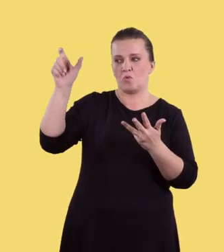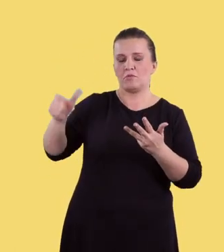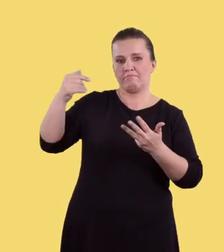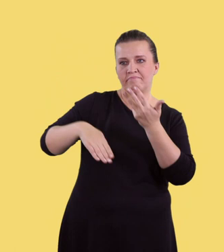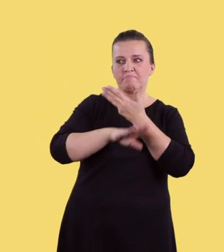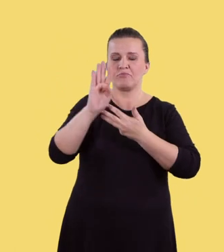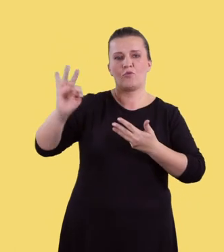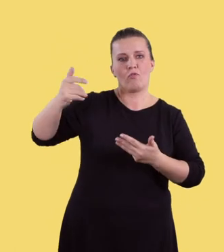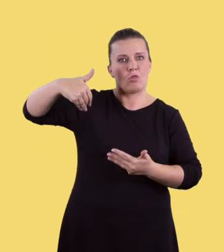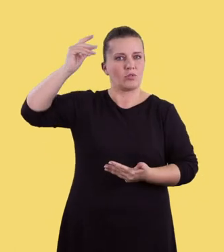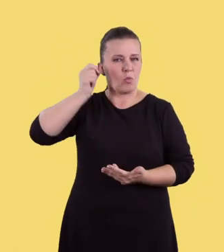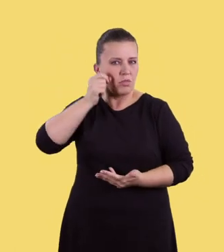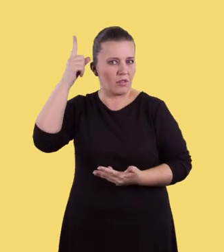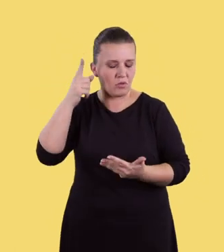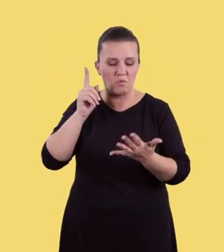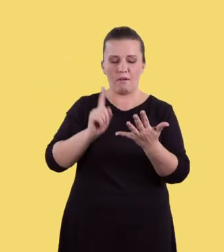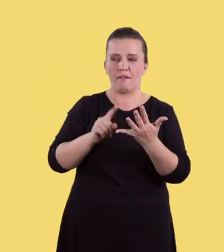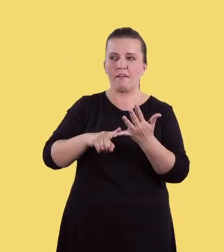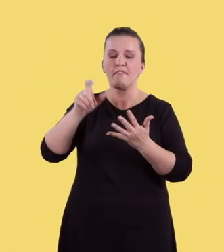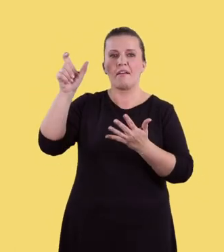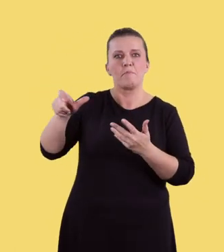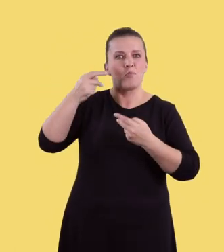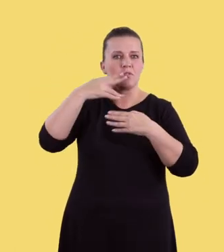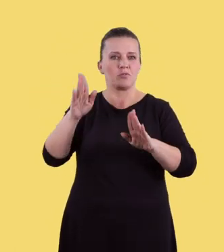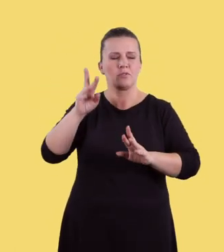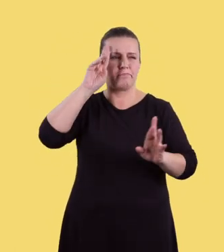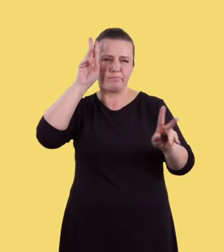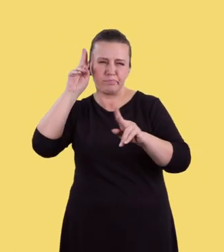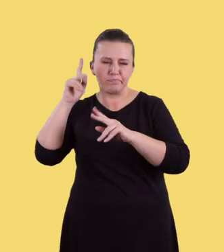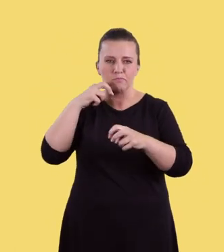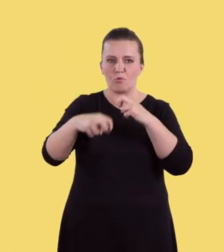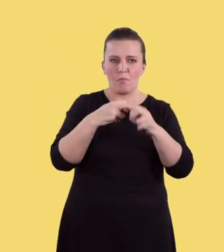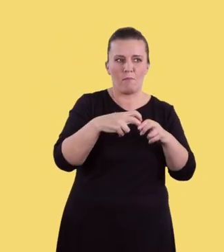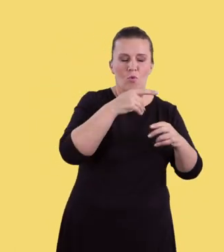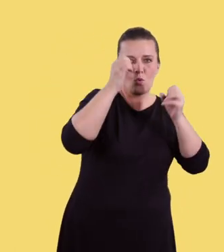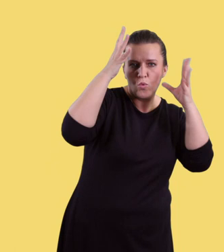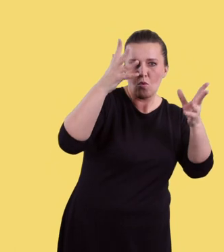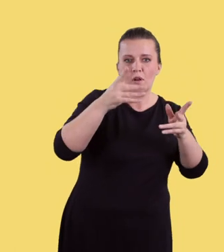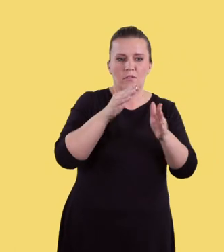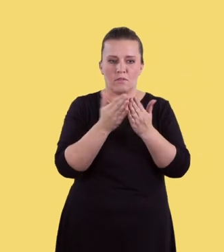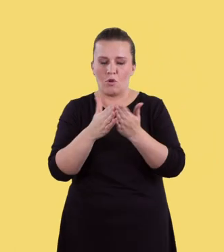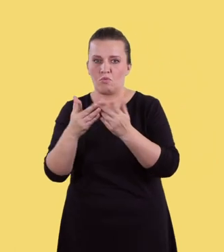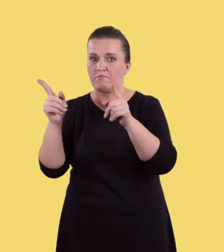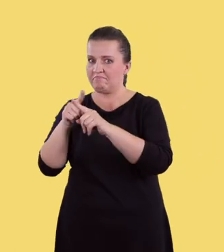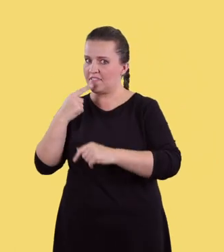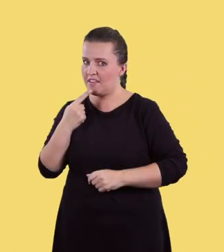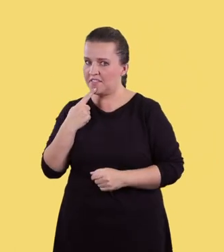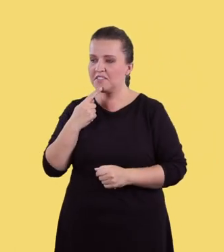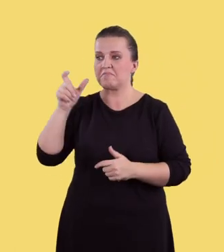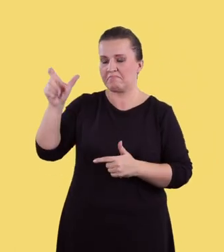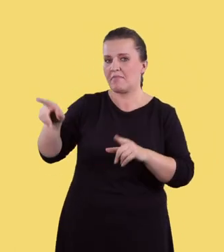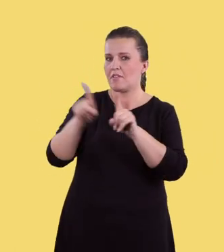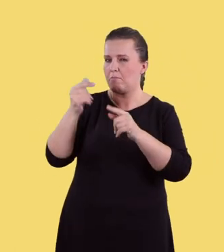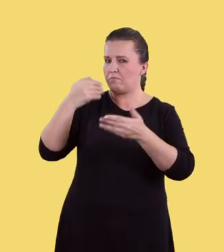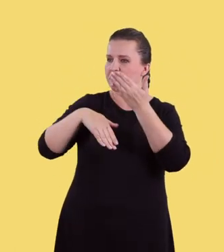zaprezentowanie poziomu dojrzałości intelektualnej, orientacji w problemach kultury, literatury i języka, a